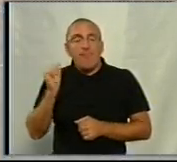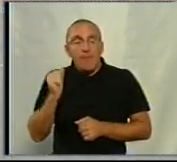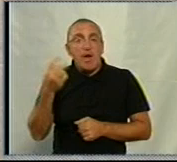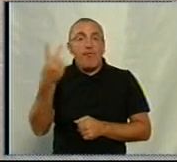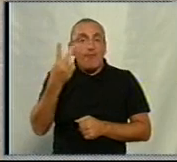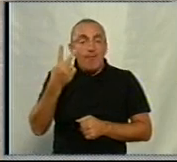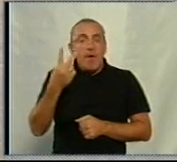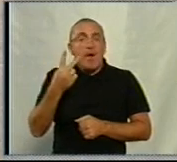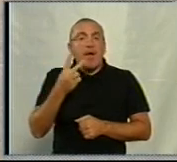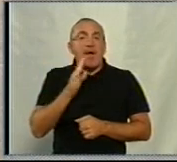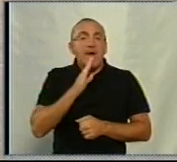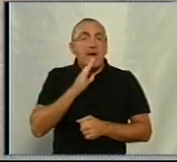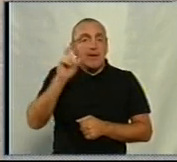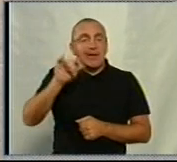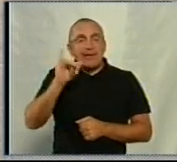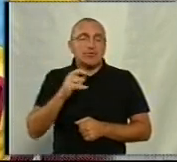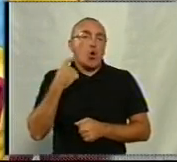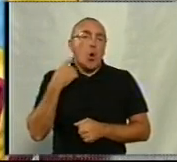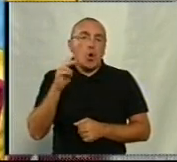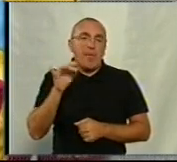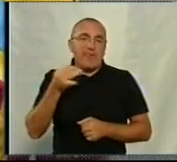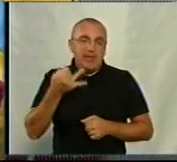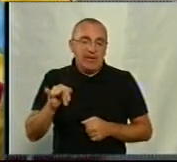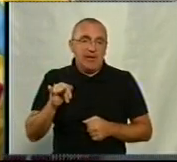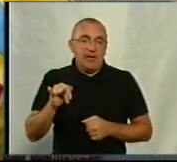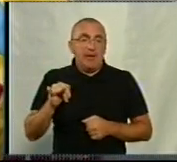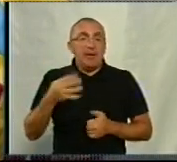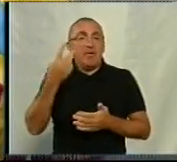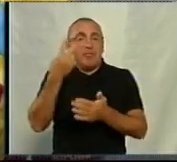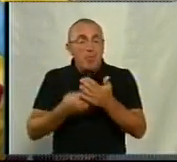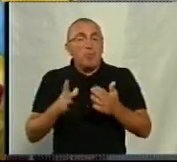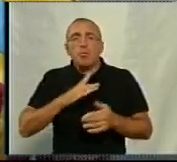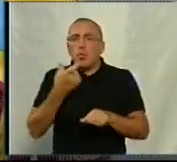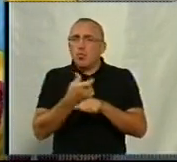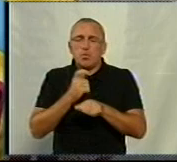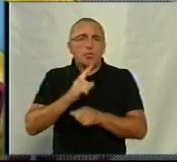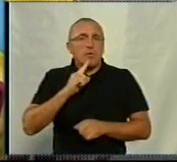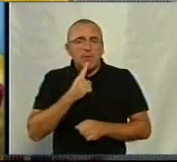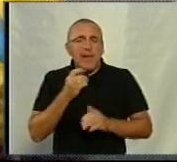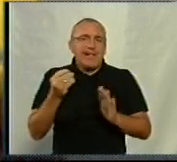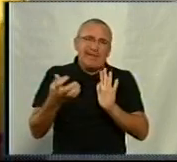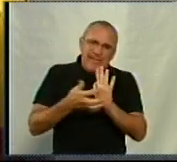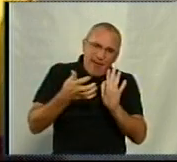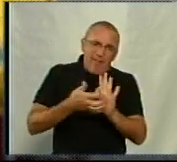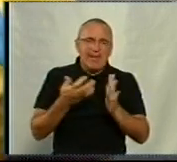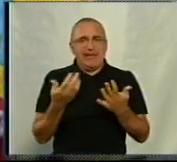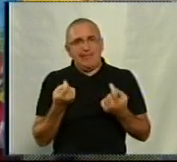Другу фінішує Катерина Воротіленко з Кропивницького. Програла фініш, тому що було дуже важко, трошки не хватило.